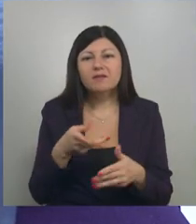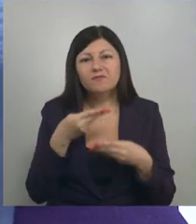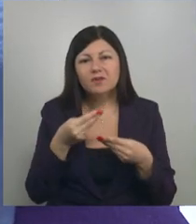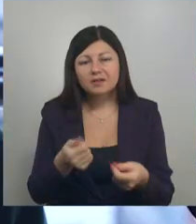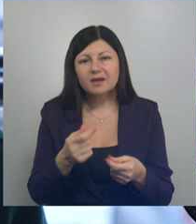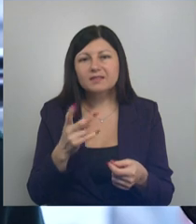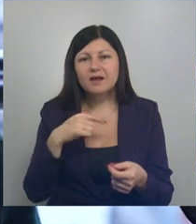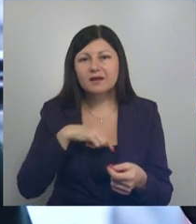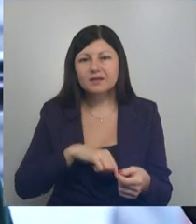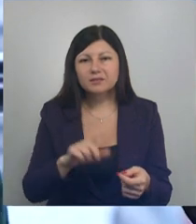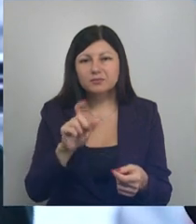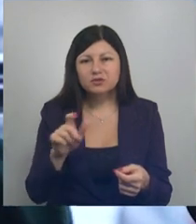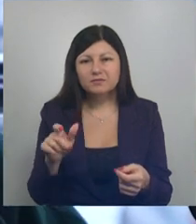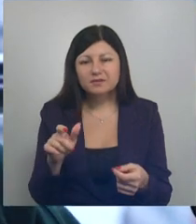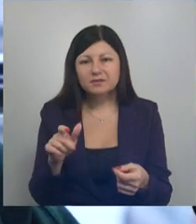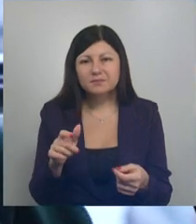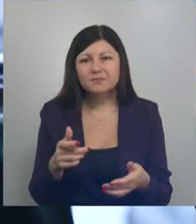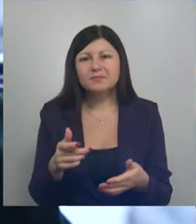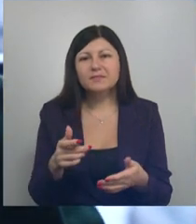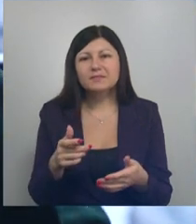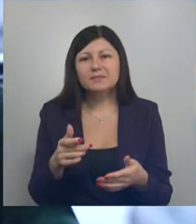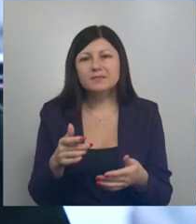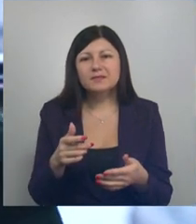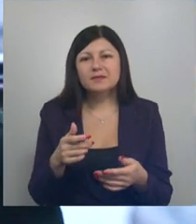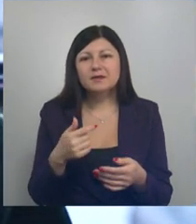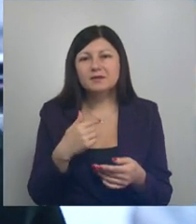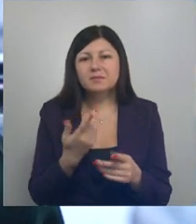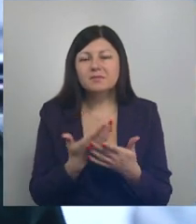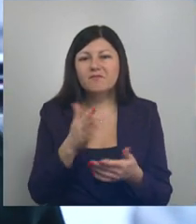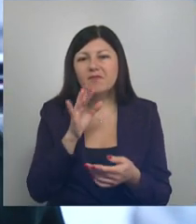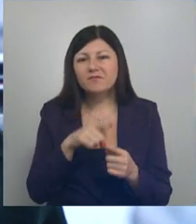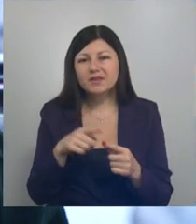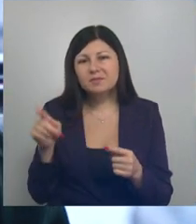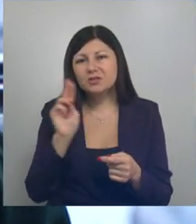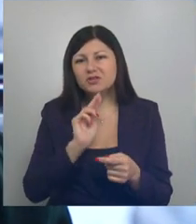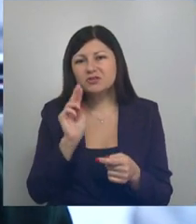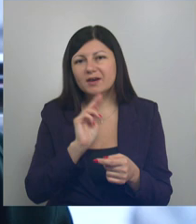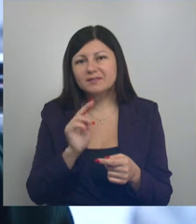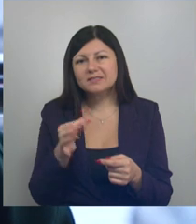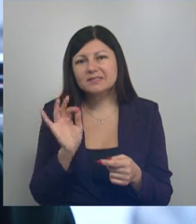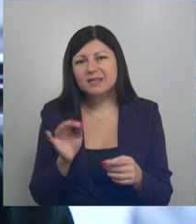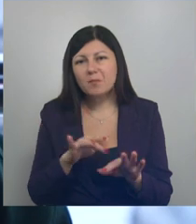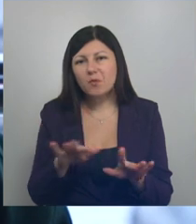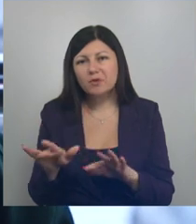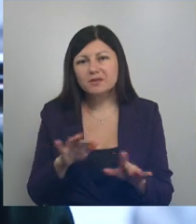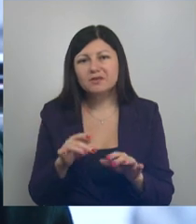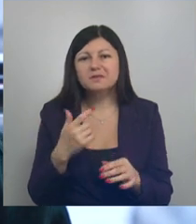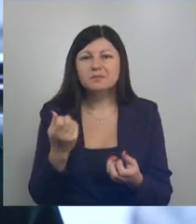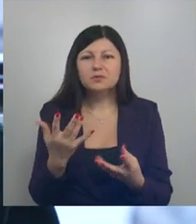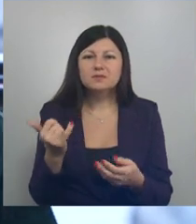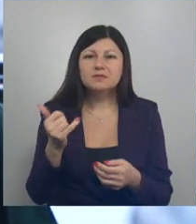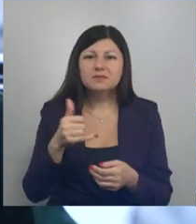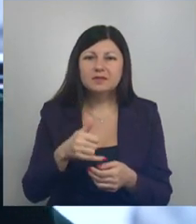организм человека. Периодически, во время чайных церемоний, мастера поливают просто